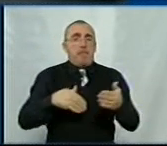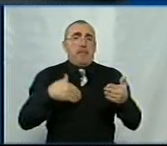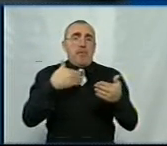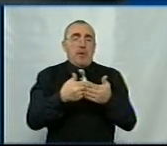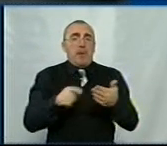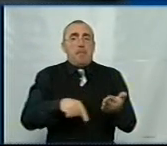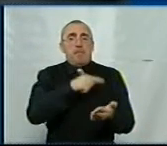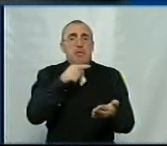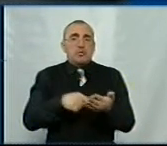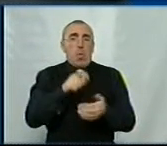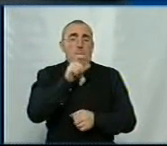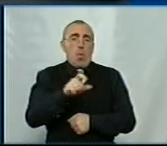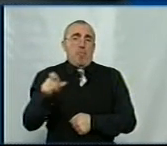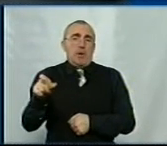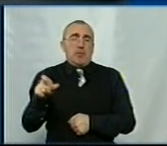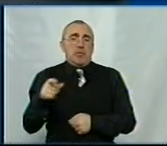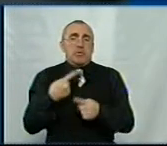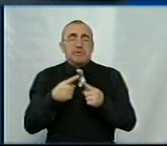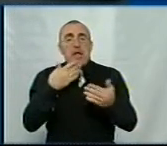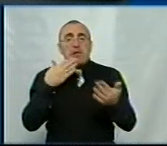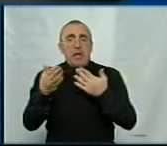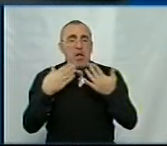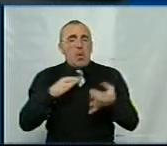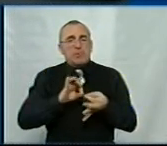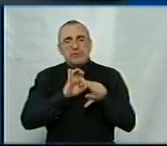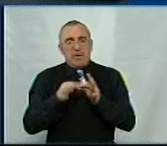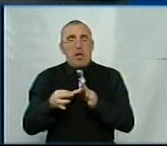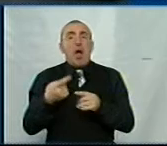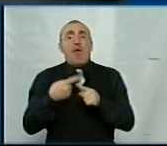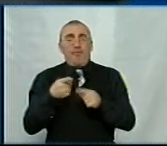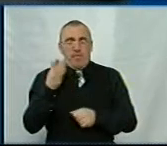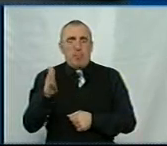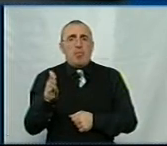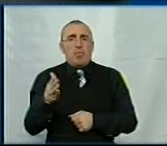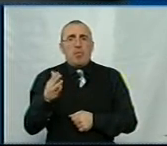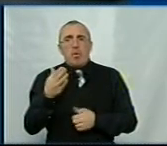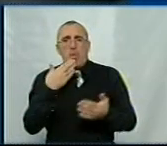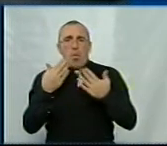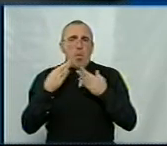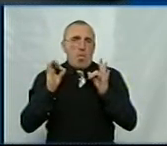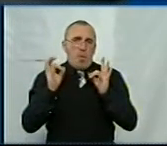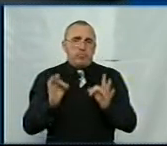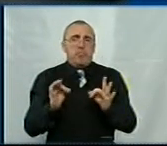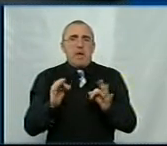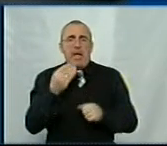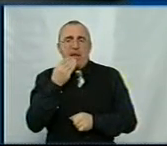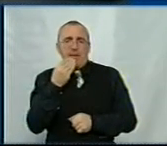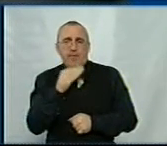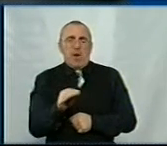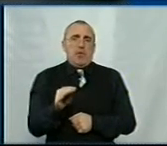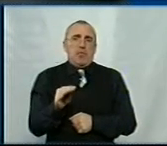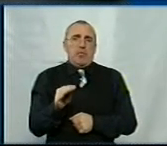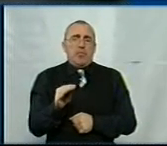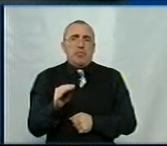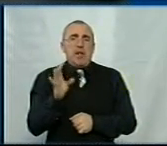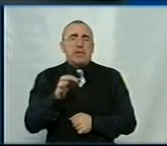міською громадою. Я думаю, що цей діалог складний, але він буде скомунікований, він буде ефективним, він буде